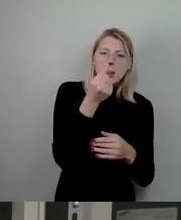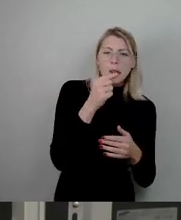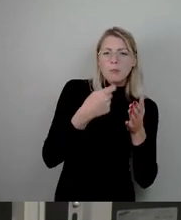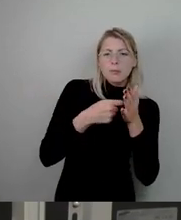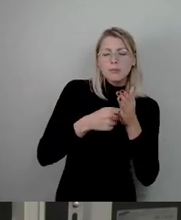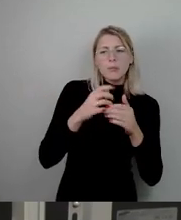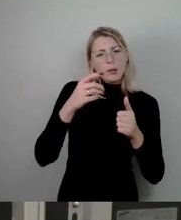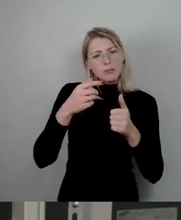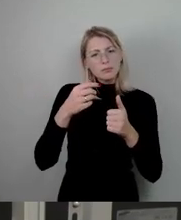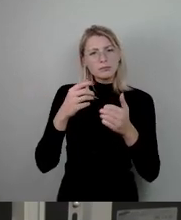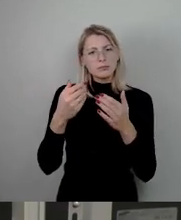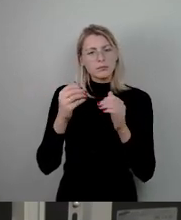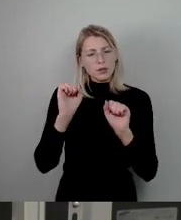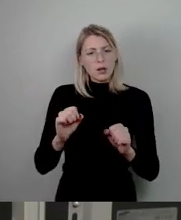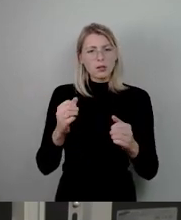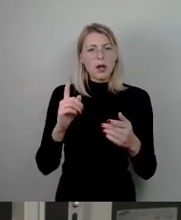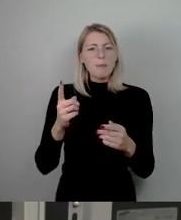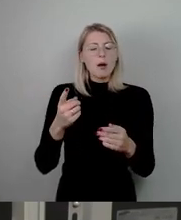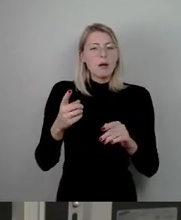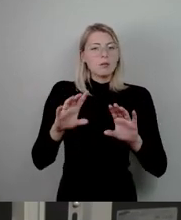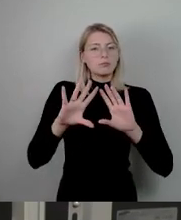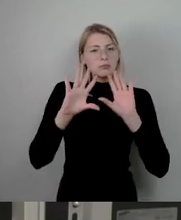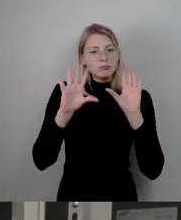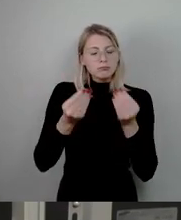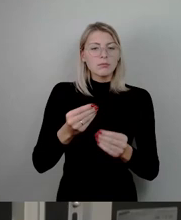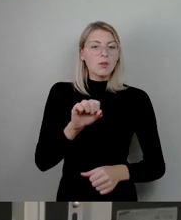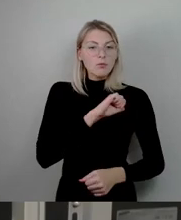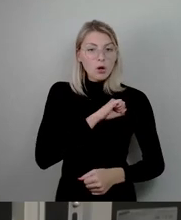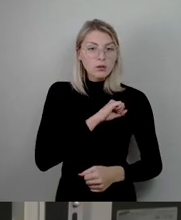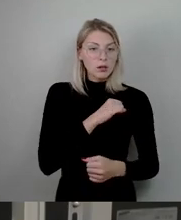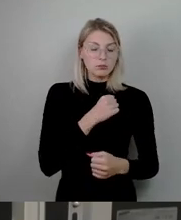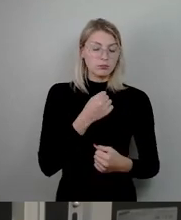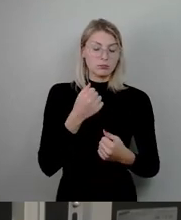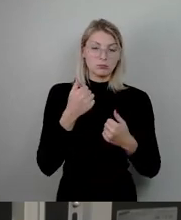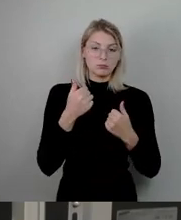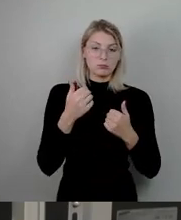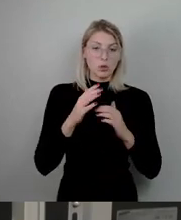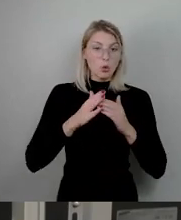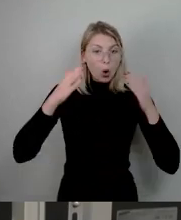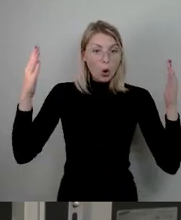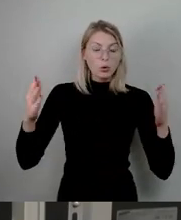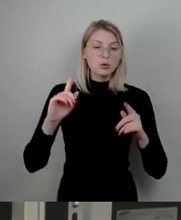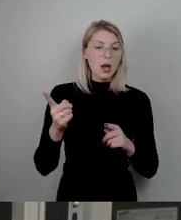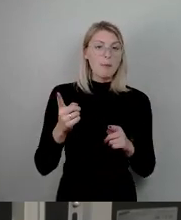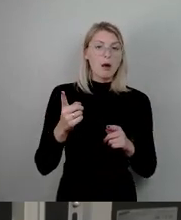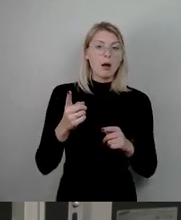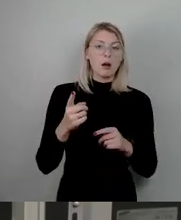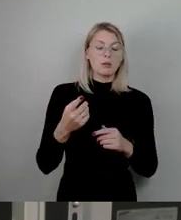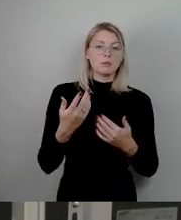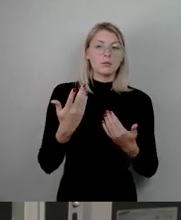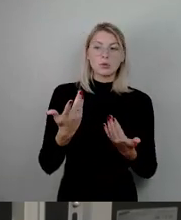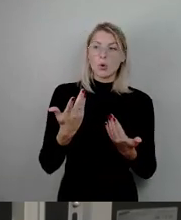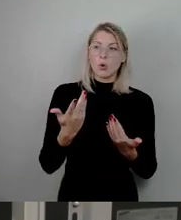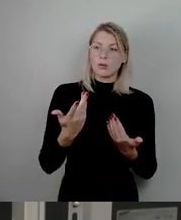und da und da, aber der Benefit ist riesig. Aber niemand spricht eigentlich über die Elefantenherde, die